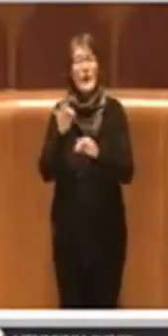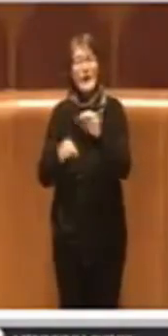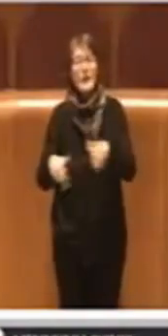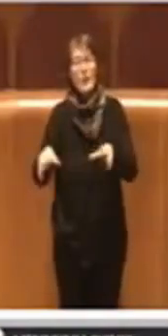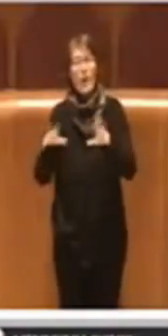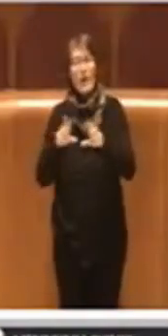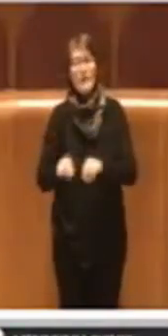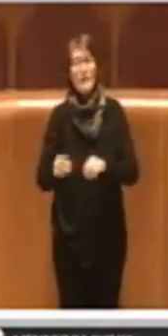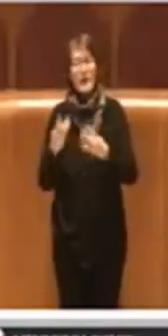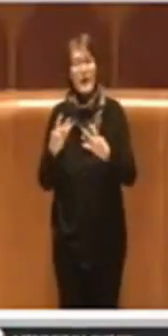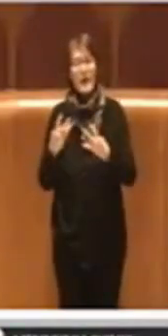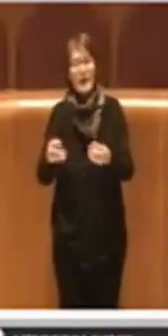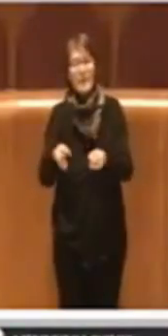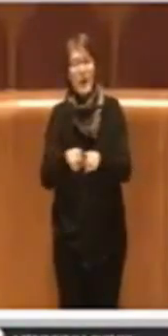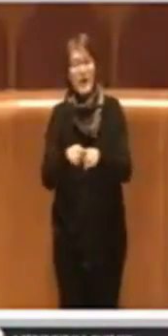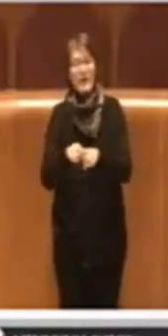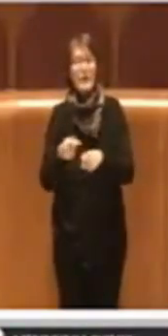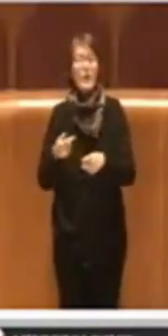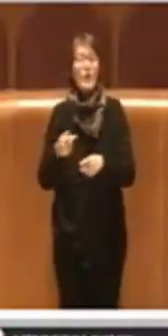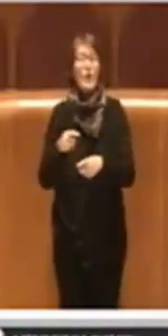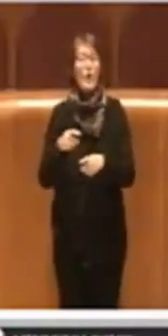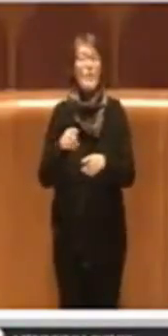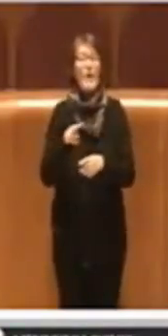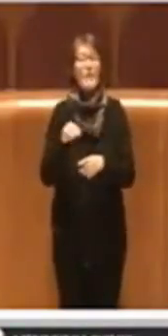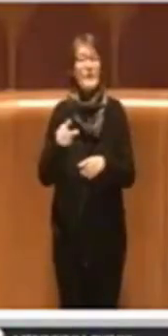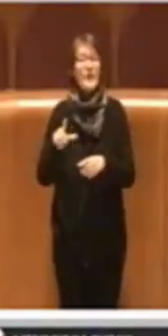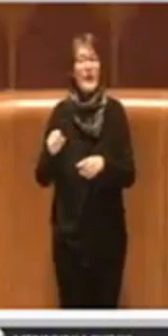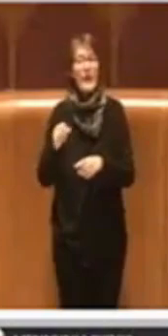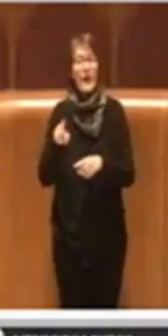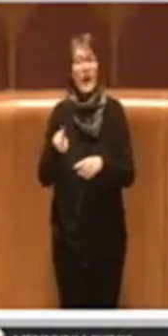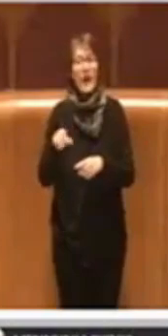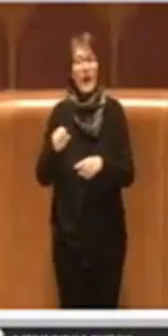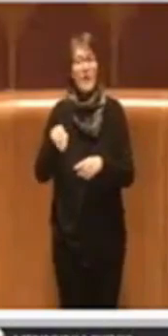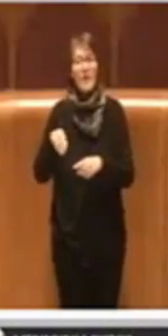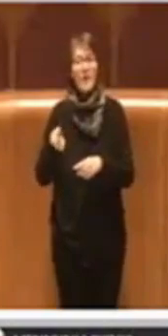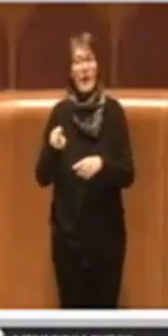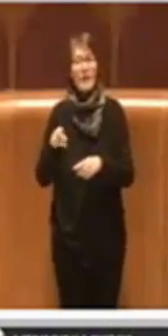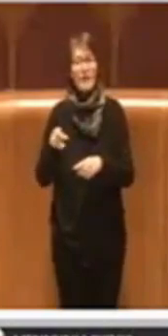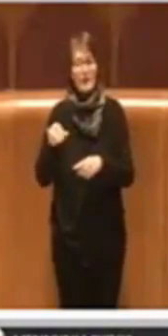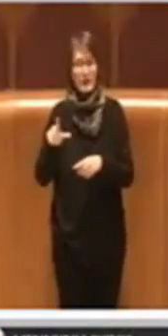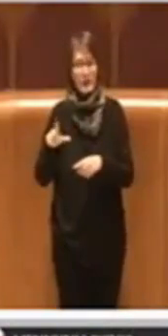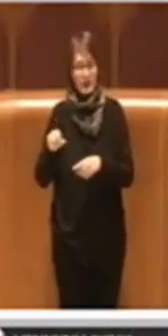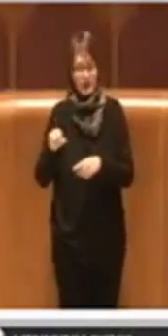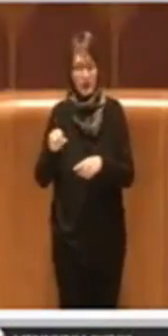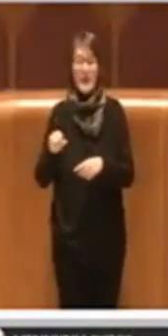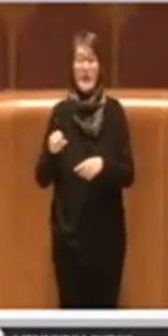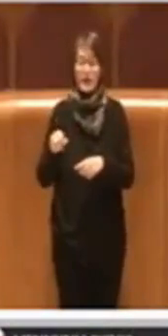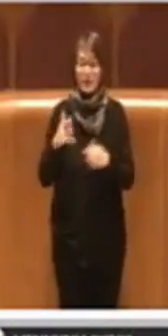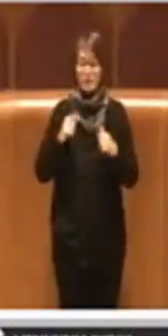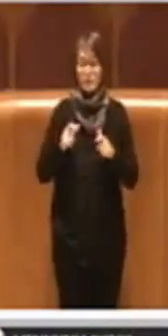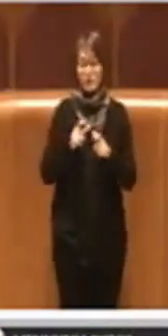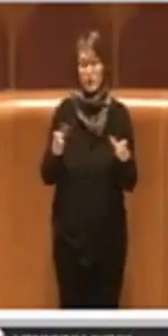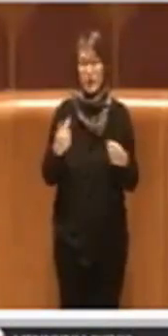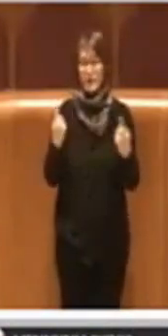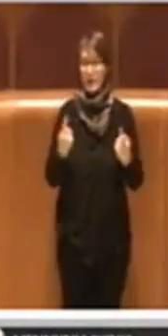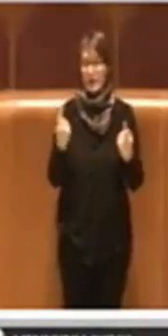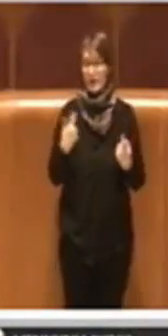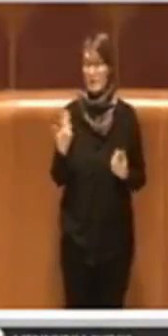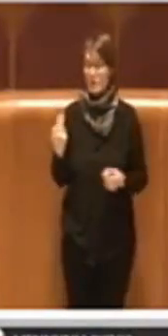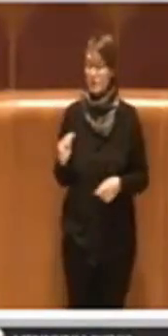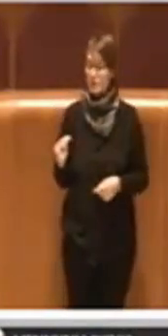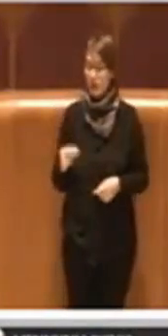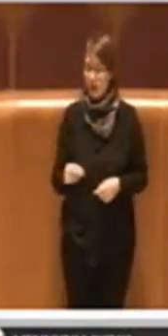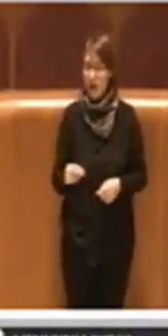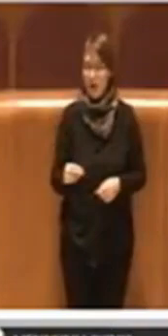intervento che i cittadini aspettano tantissimi anni tramite dei fondi del Dipartimento Ambiente, grazie all